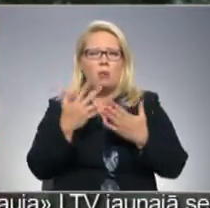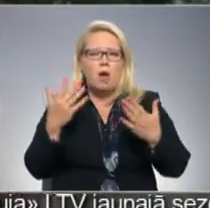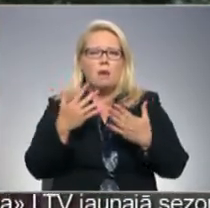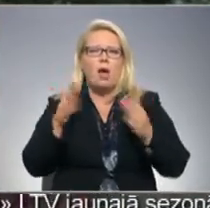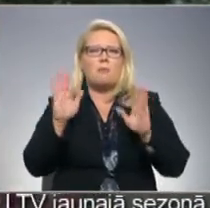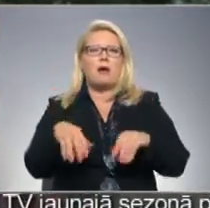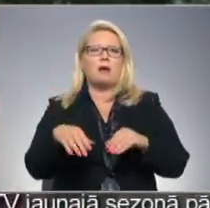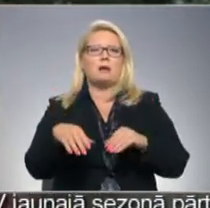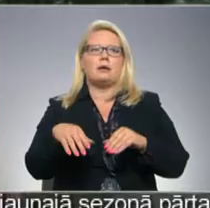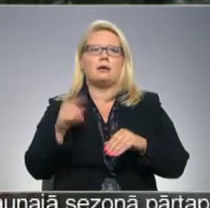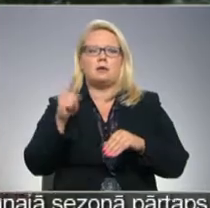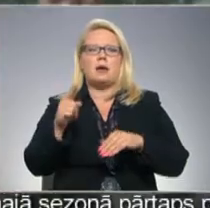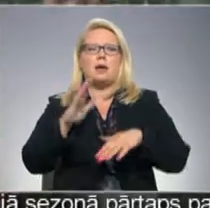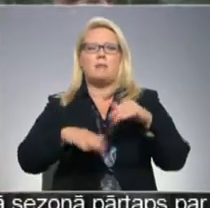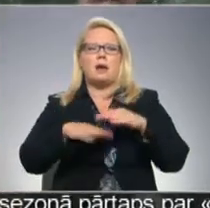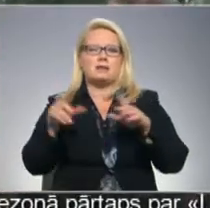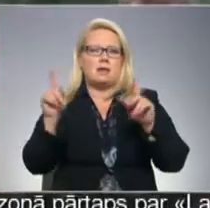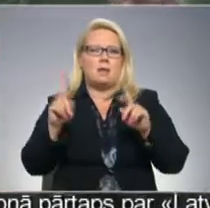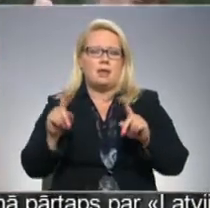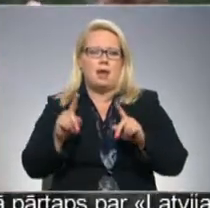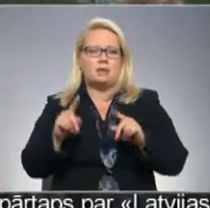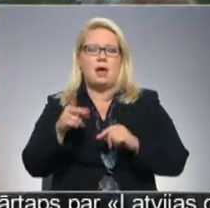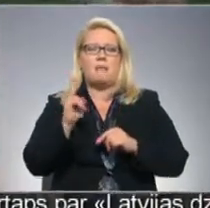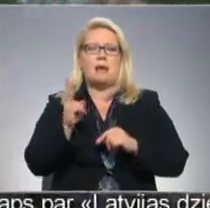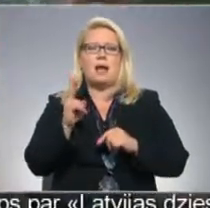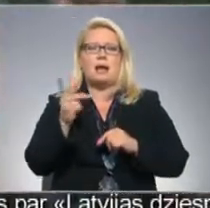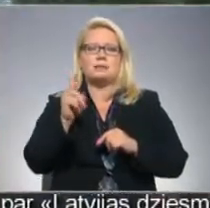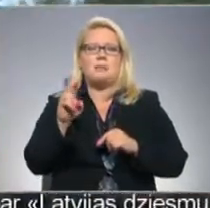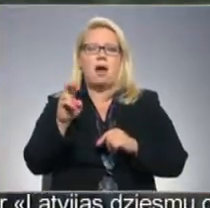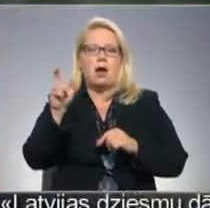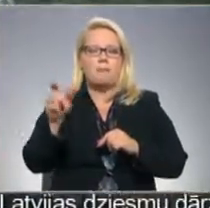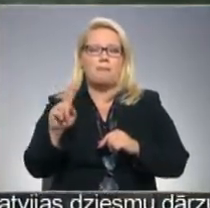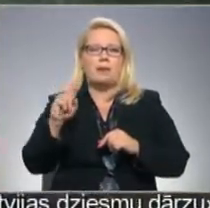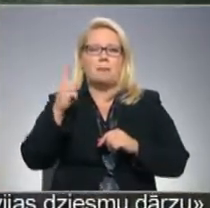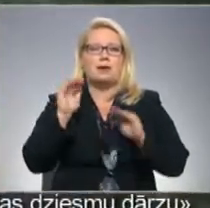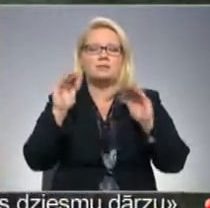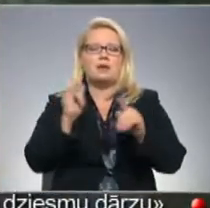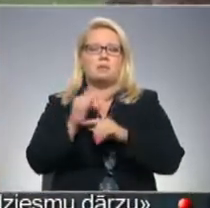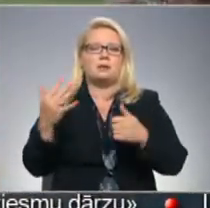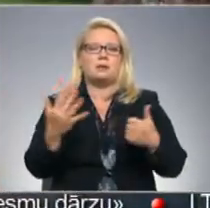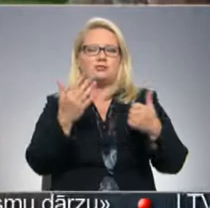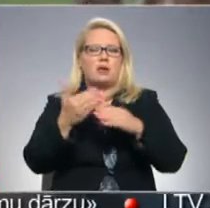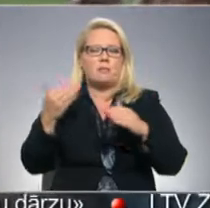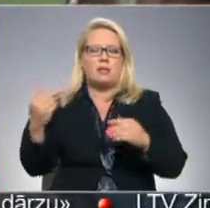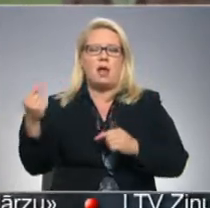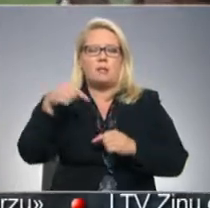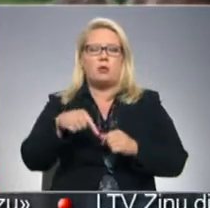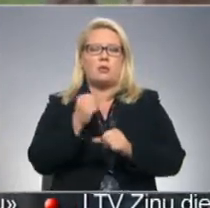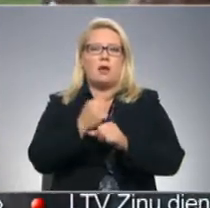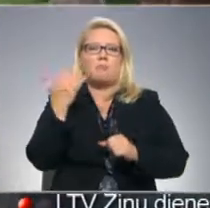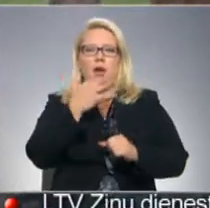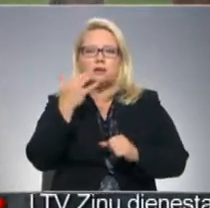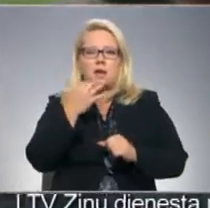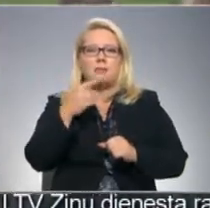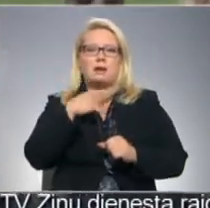praktiskām lietām. Kasparam pirmais svēceļojums bija pirms sešiem gadiem. Šobrīd atbraucis no darba ārzemēs,